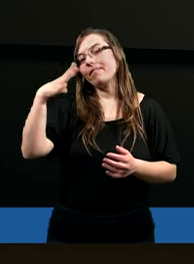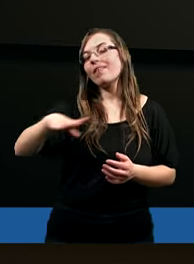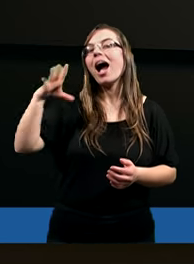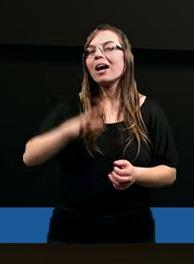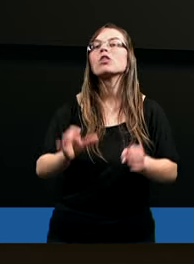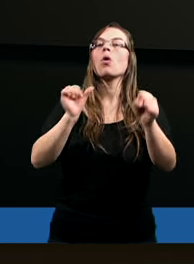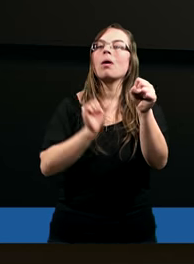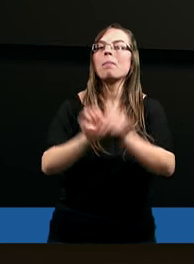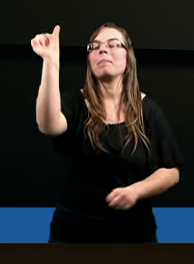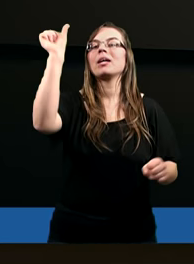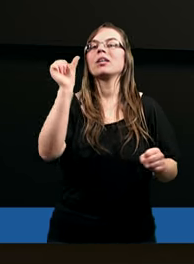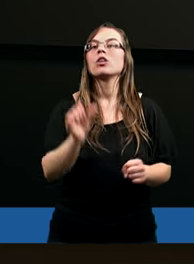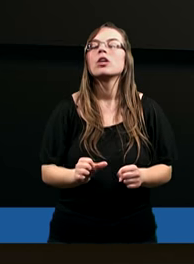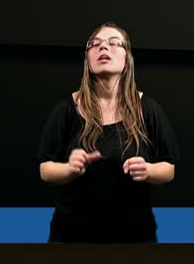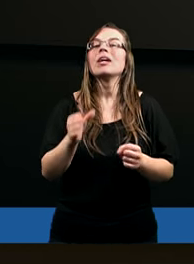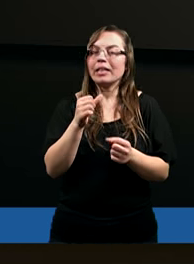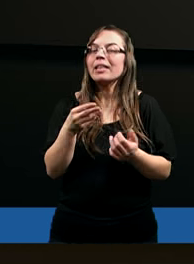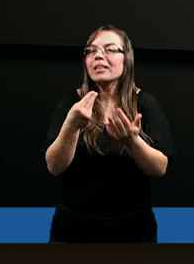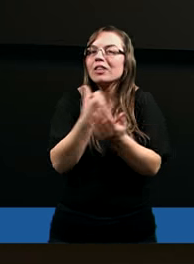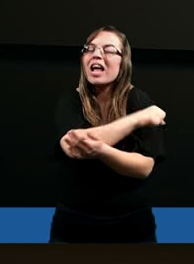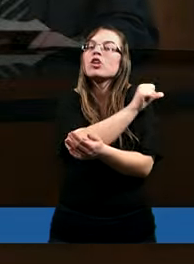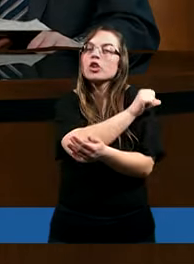warto być chrześcijaninem.